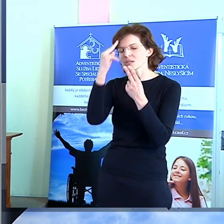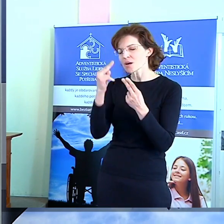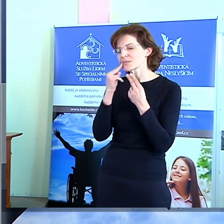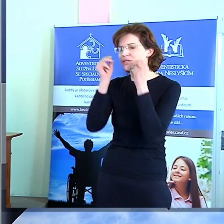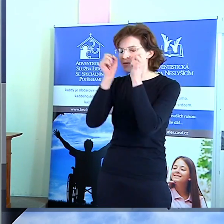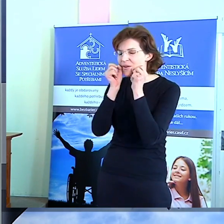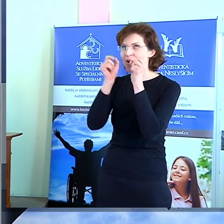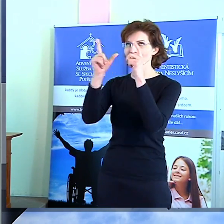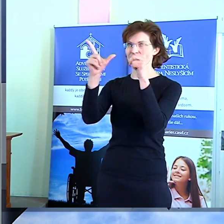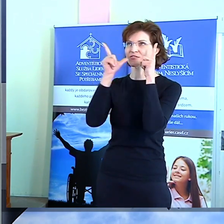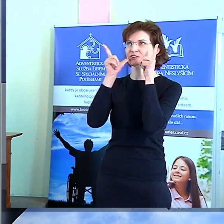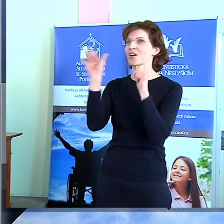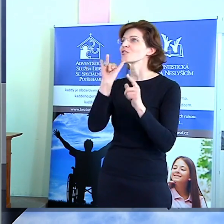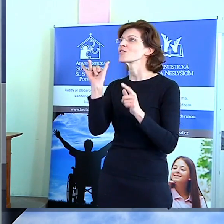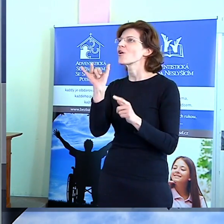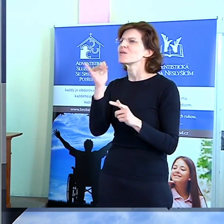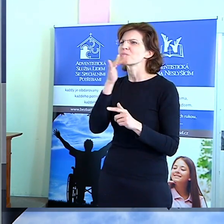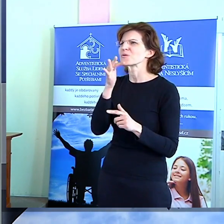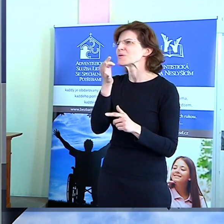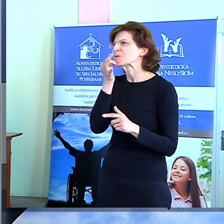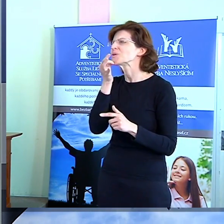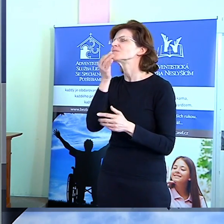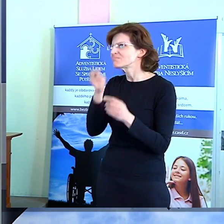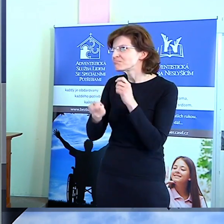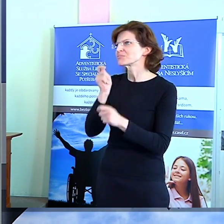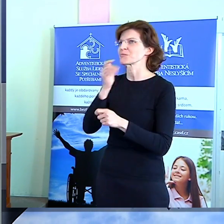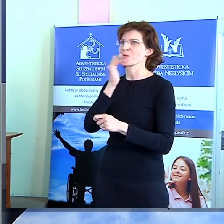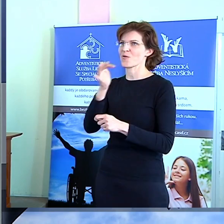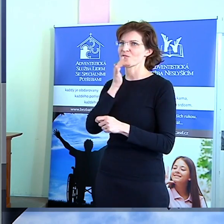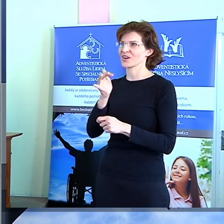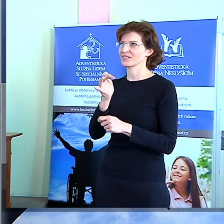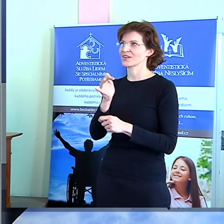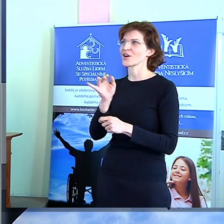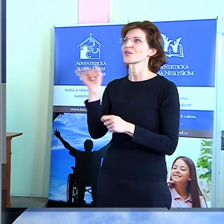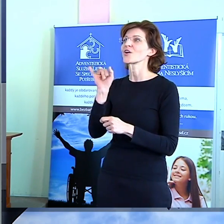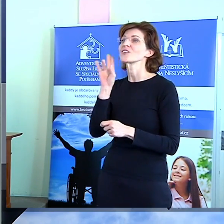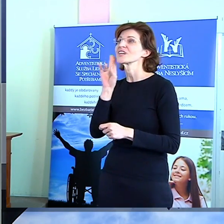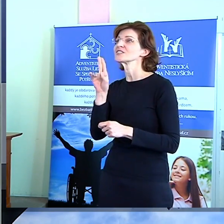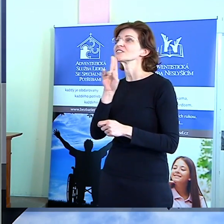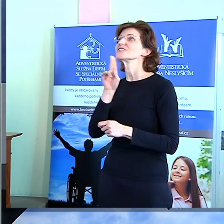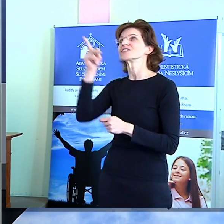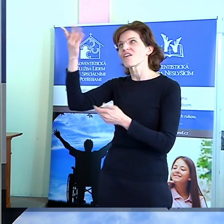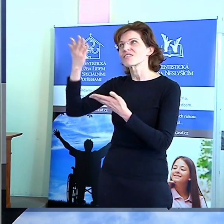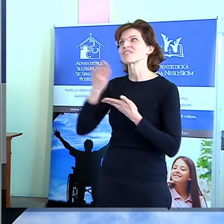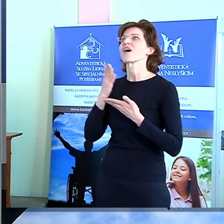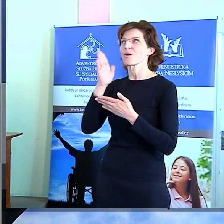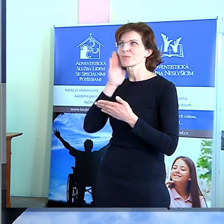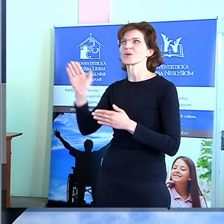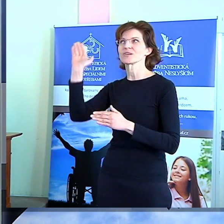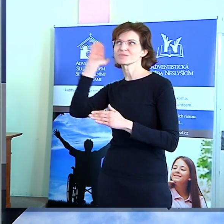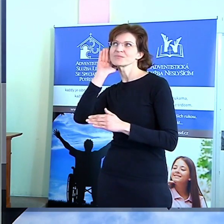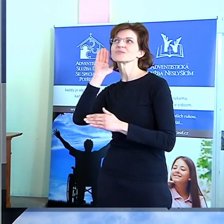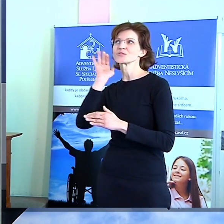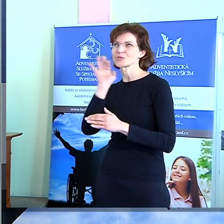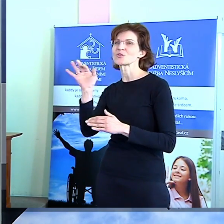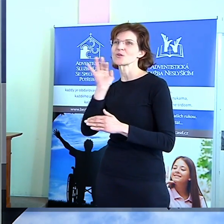Že otevře ústaněmým. Že otevře uši těm, kteří neslyší. To